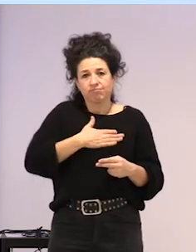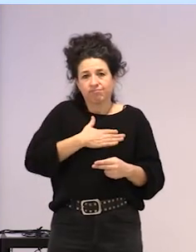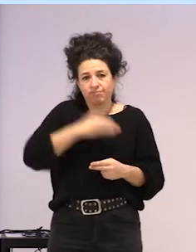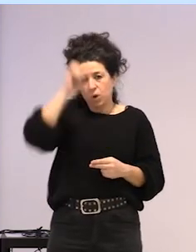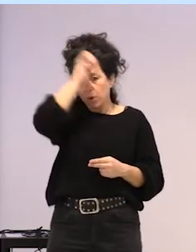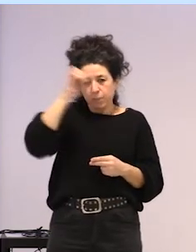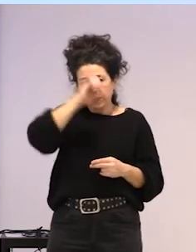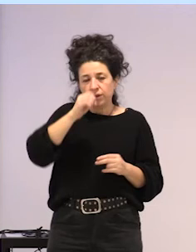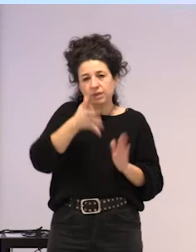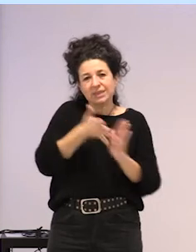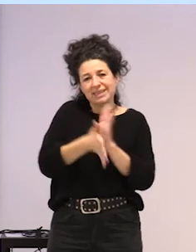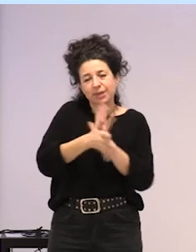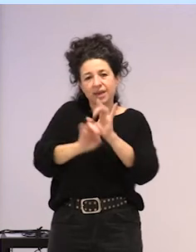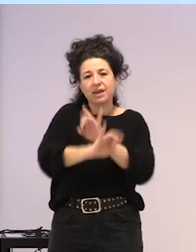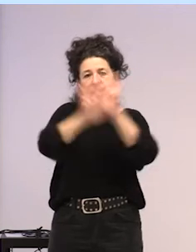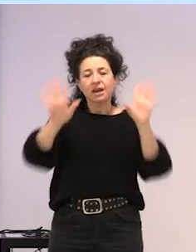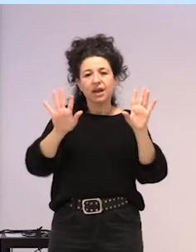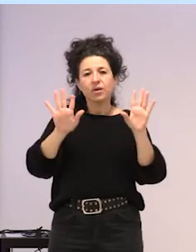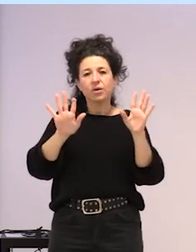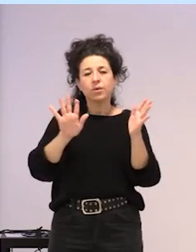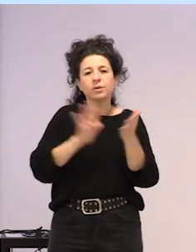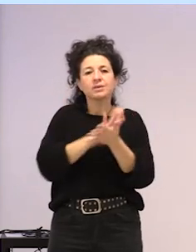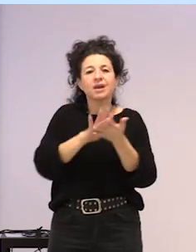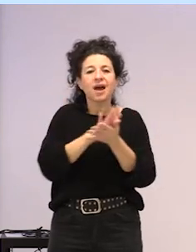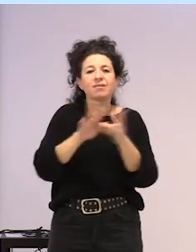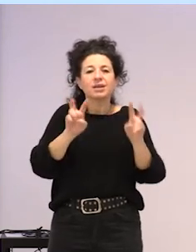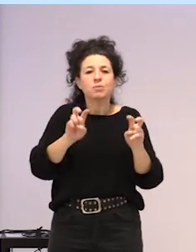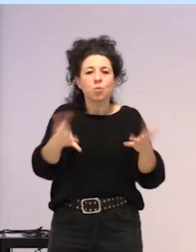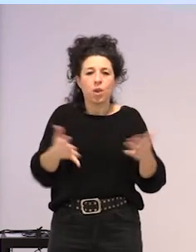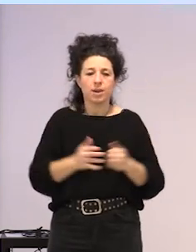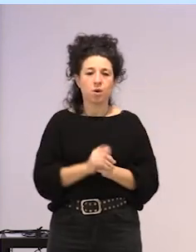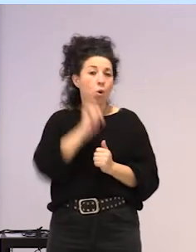bergitzea, ez? Zeriburuz itzegiten ari gara.